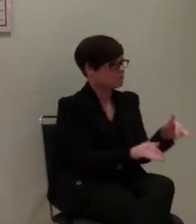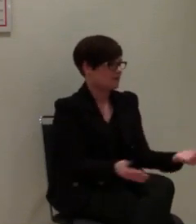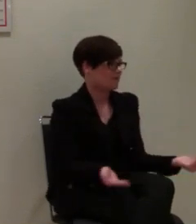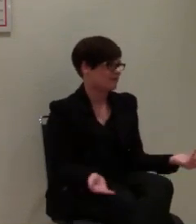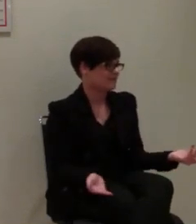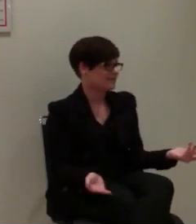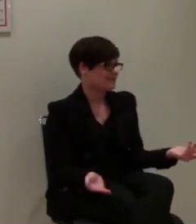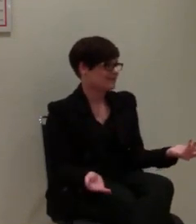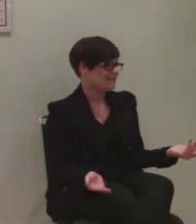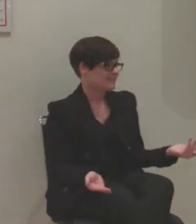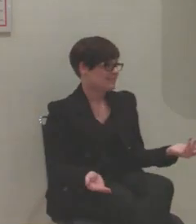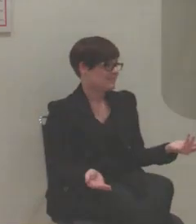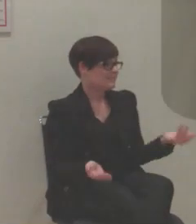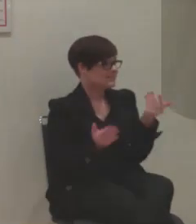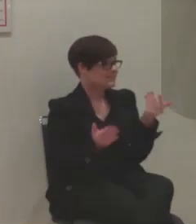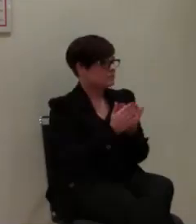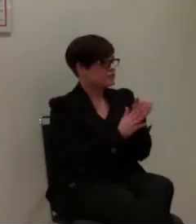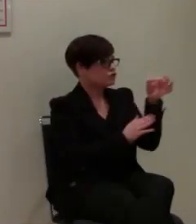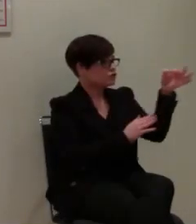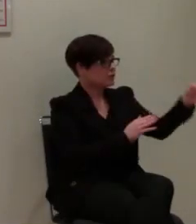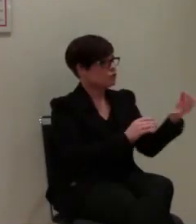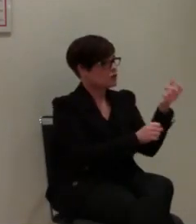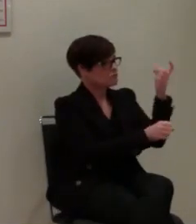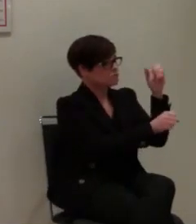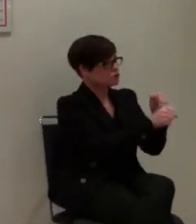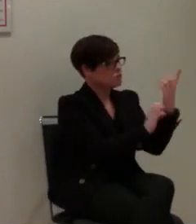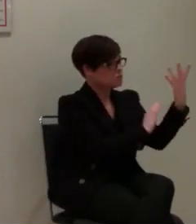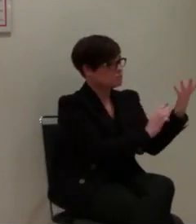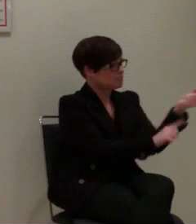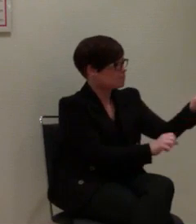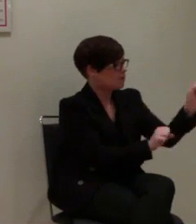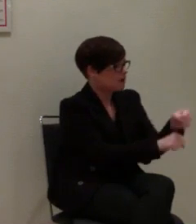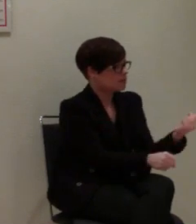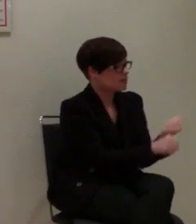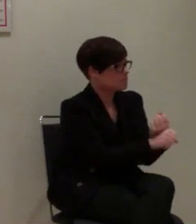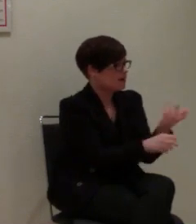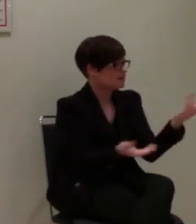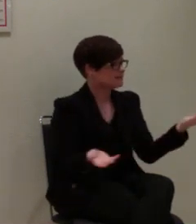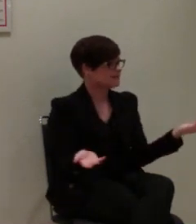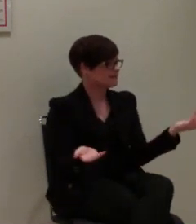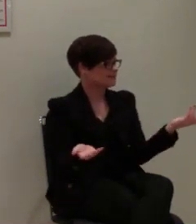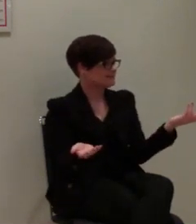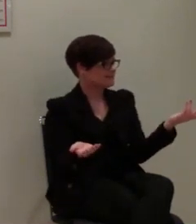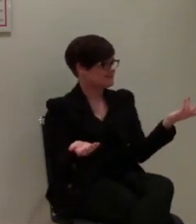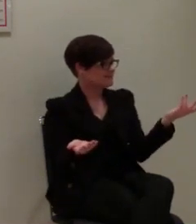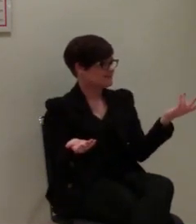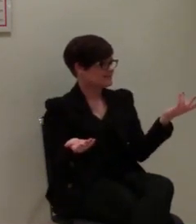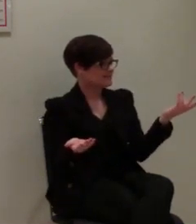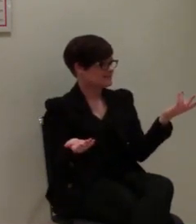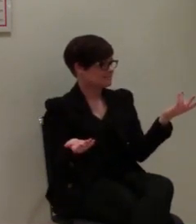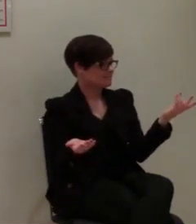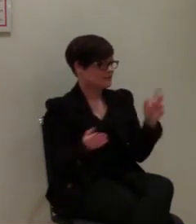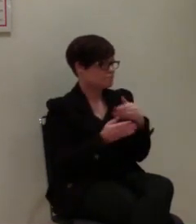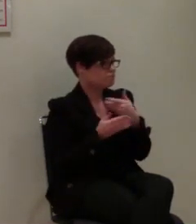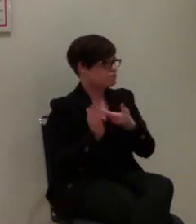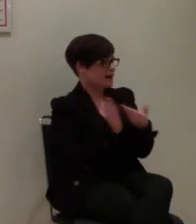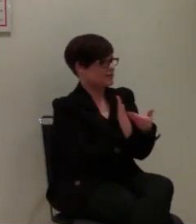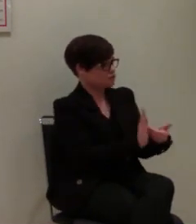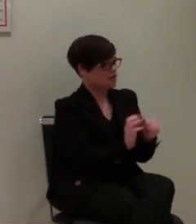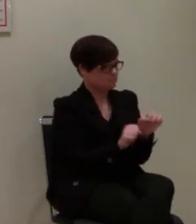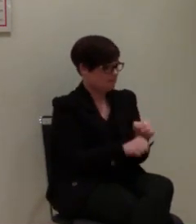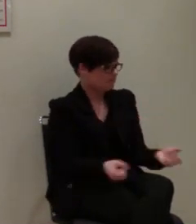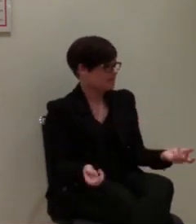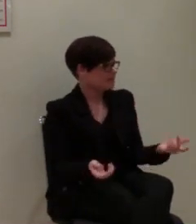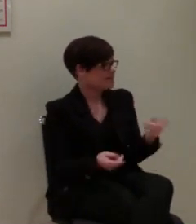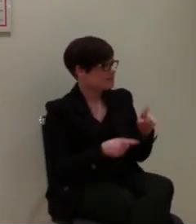dem Fall ist es so, dass wir dann da keine Standortbestimmung machen können und somit den SMS-Notruf in diesem Netz nicht bereitstellen können. Erstmal. Wir